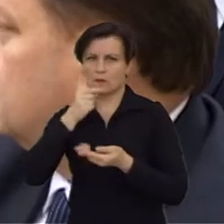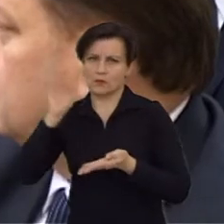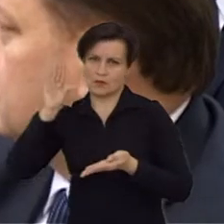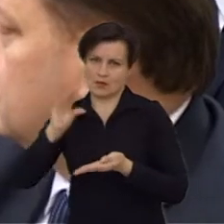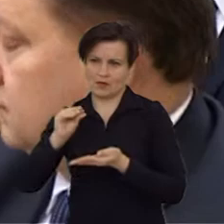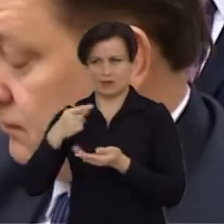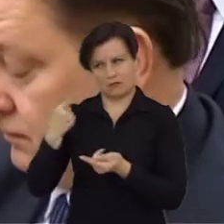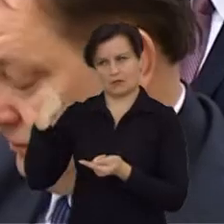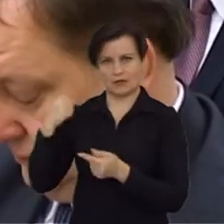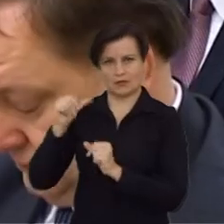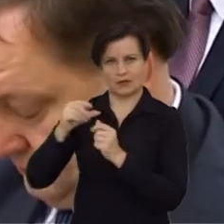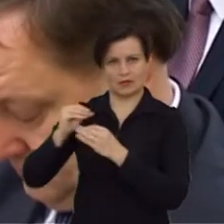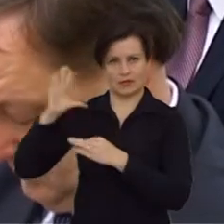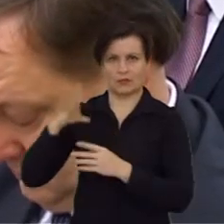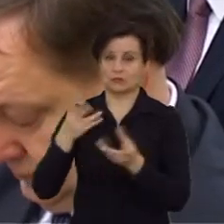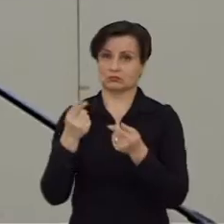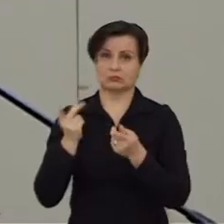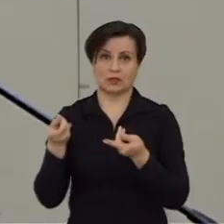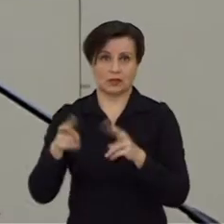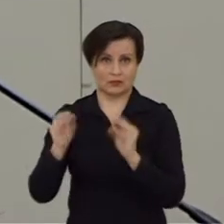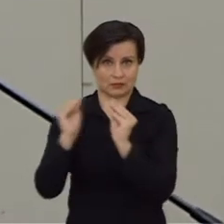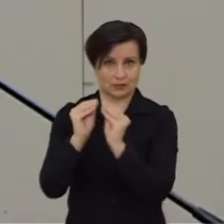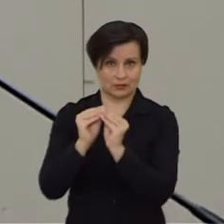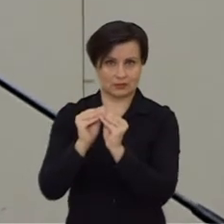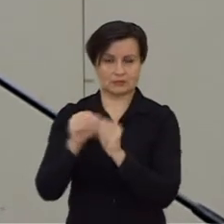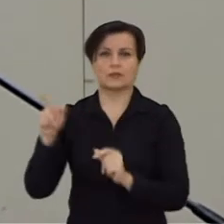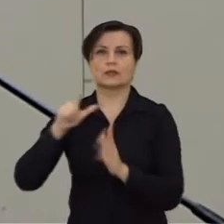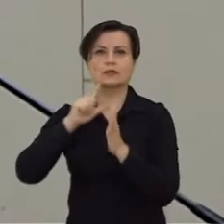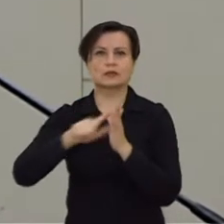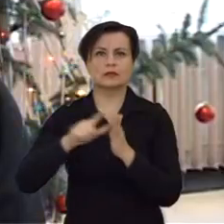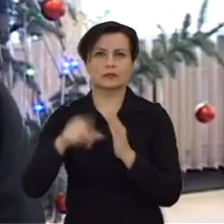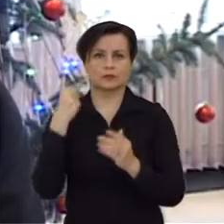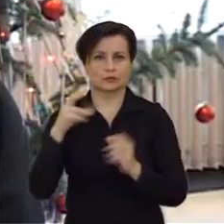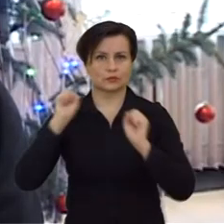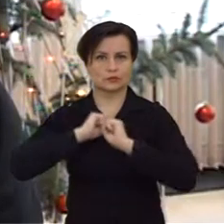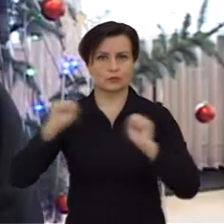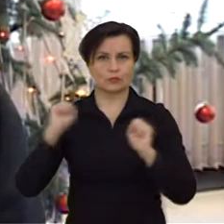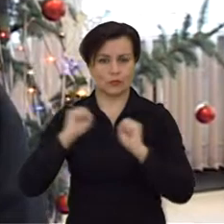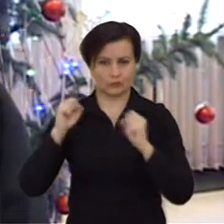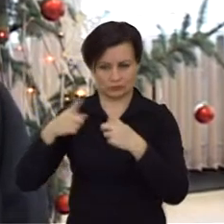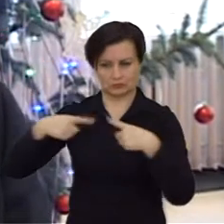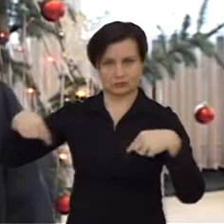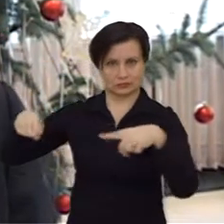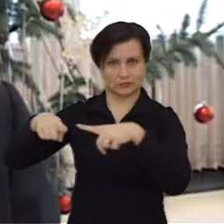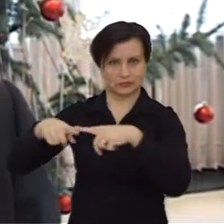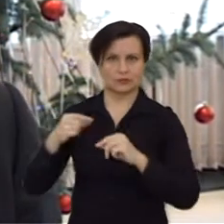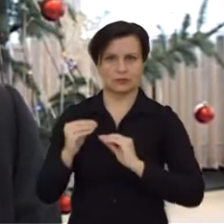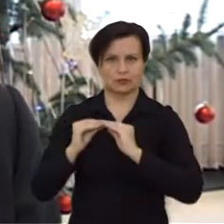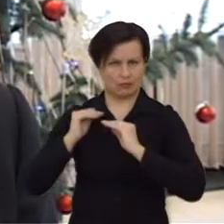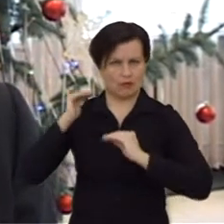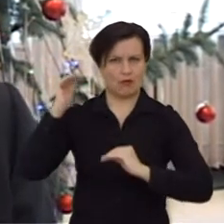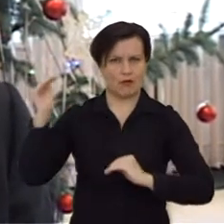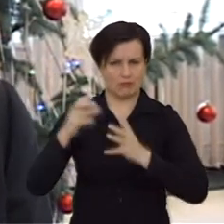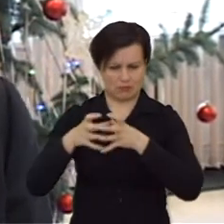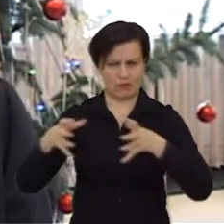kažkaip sumažėjo lyginant su praeitais metais, tik tai 10 ir 72 sportos srytį, tai daugiausiai,